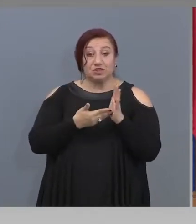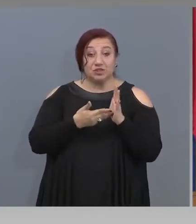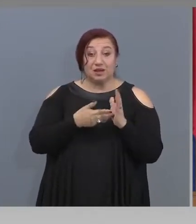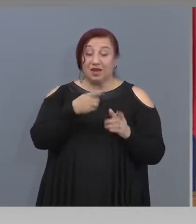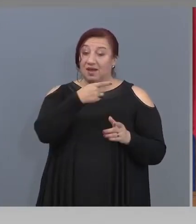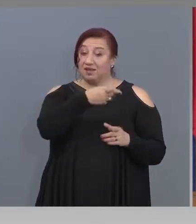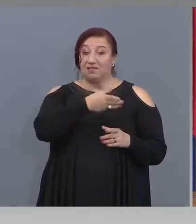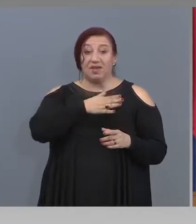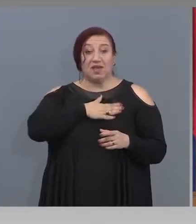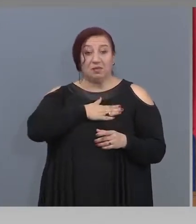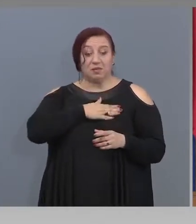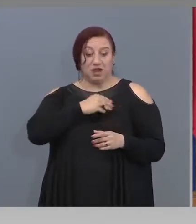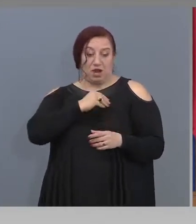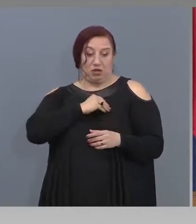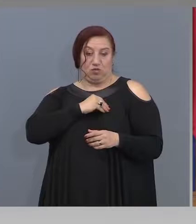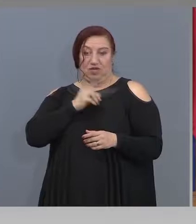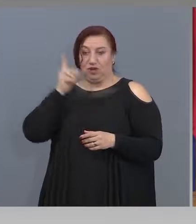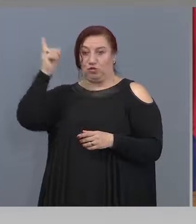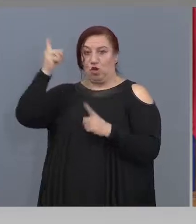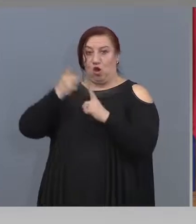на министра-председателя? Благодаря.